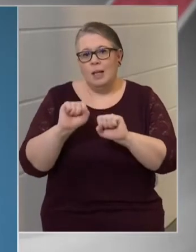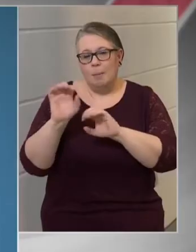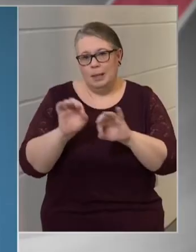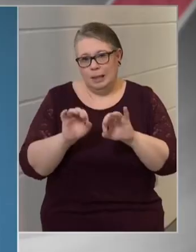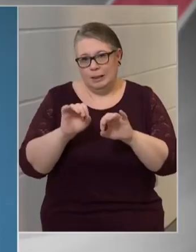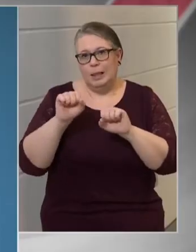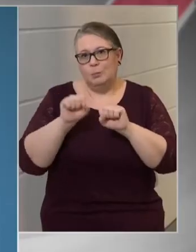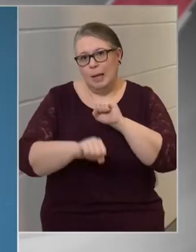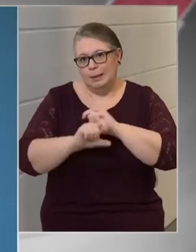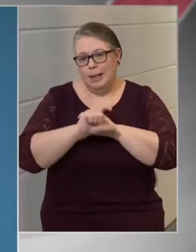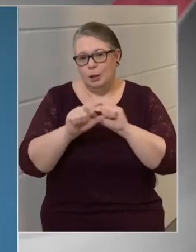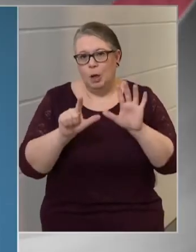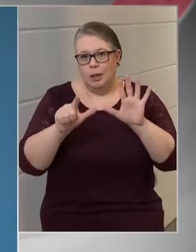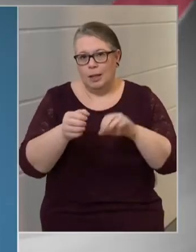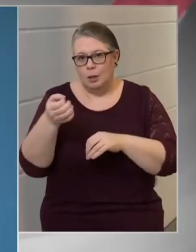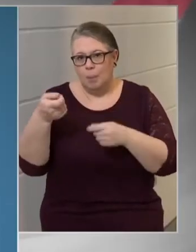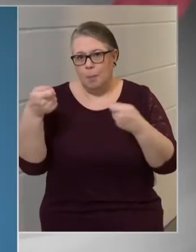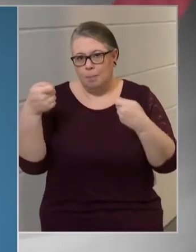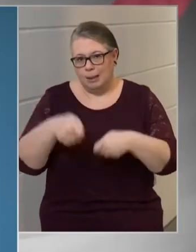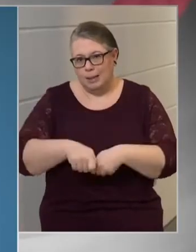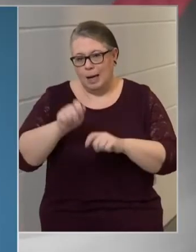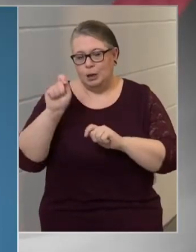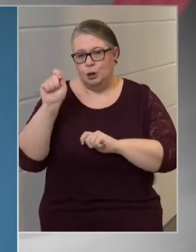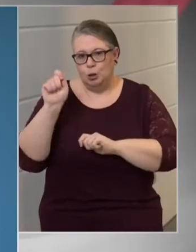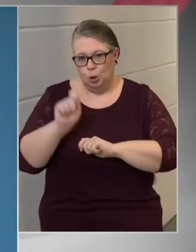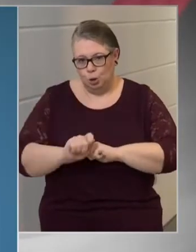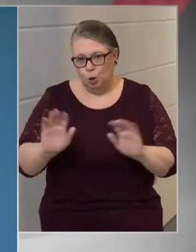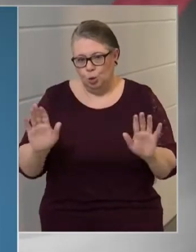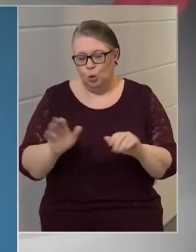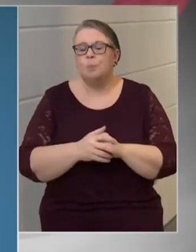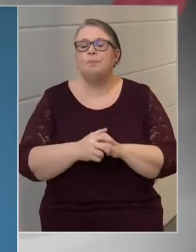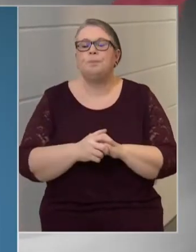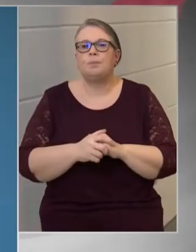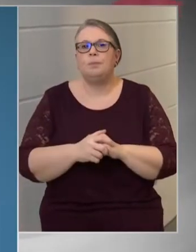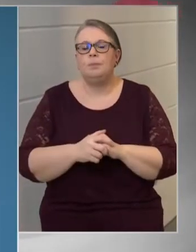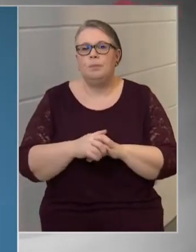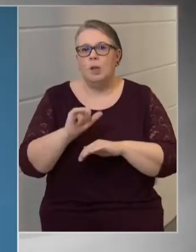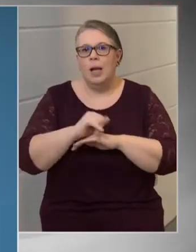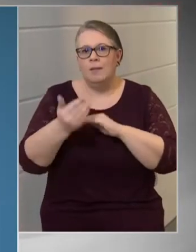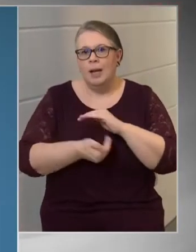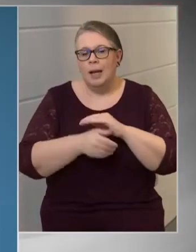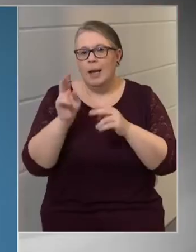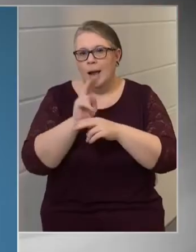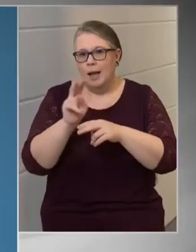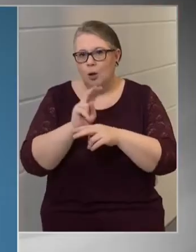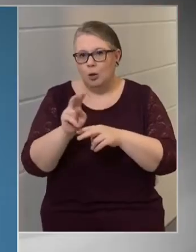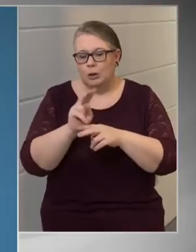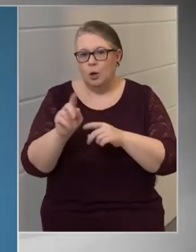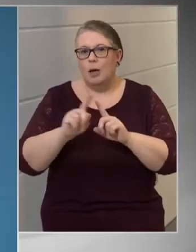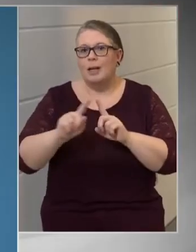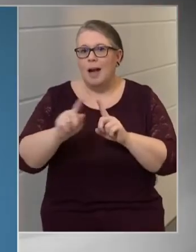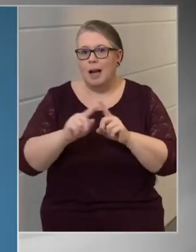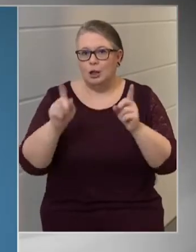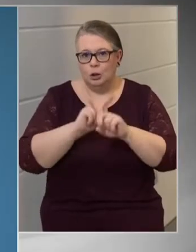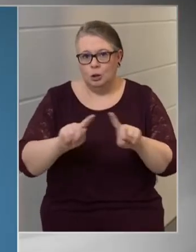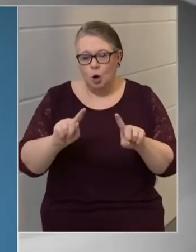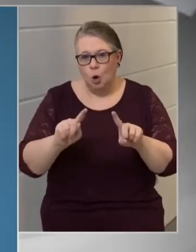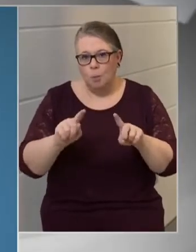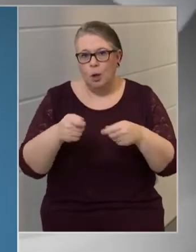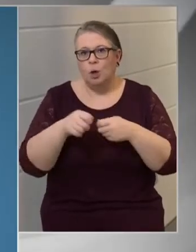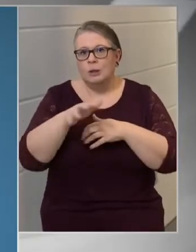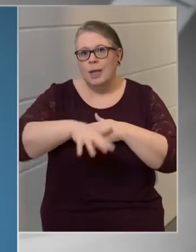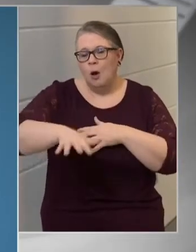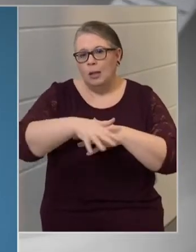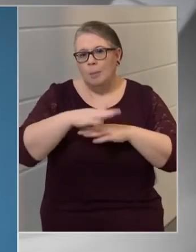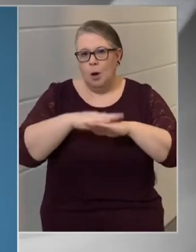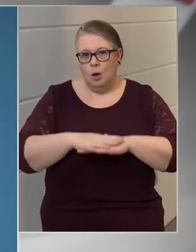megszegése miatt az üzlet hétnapos bezárásá mellett döntöttünk. A hétvégén is ellenőriztük a kiárási tilalom, illetve a közterületi